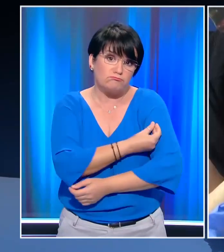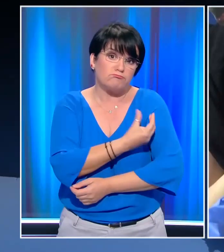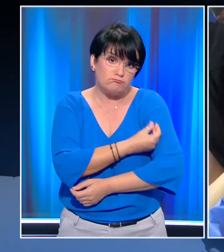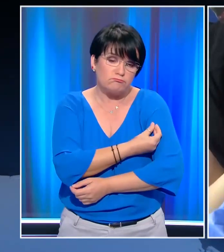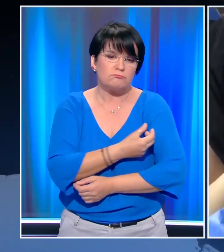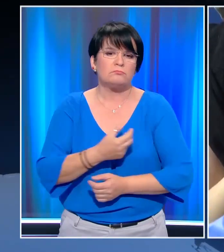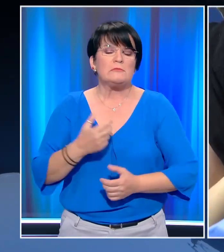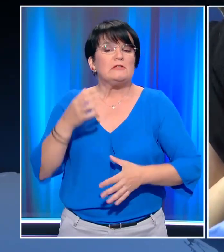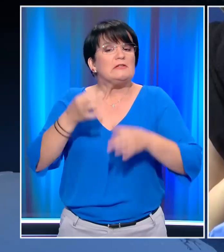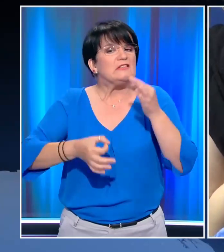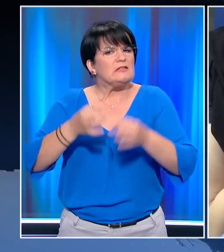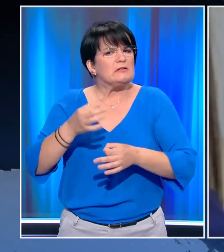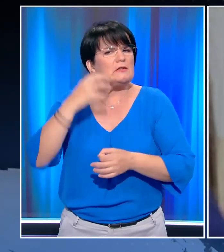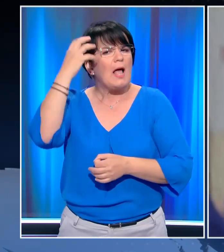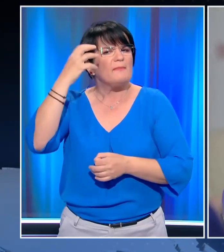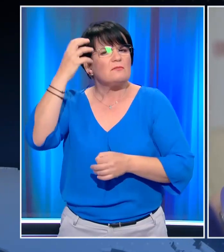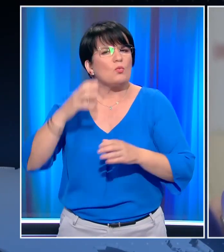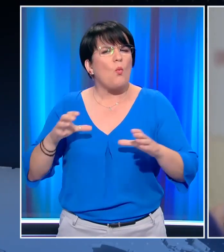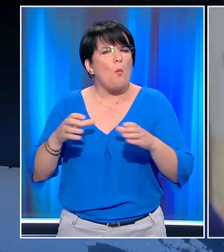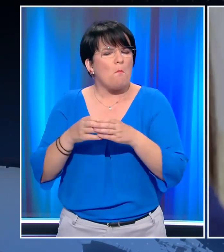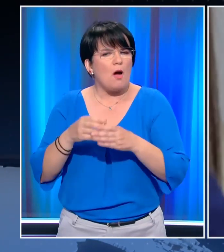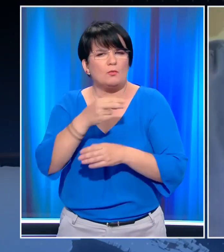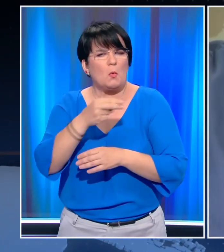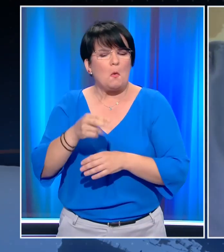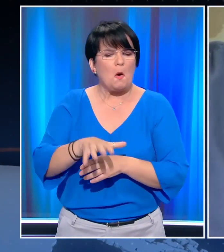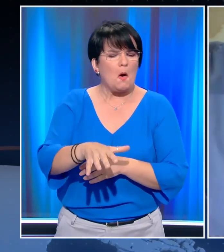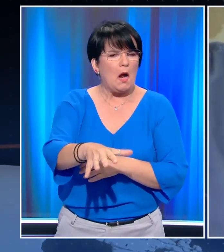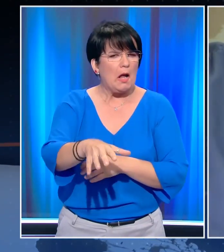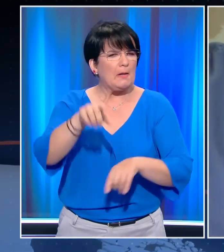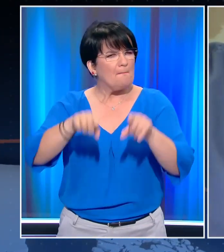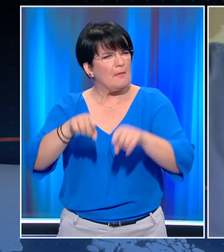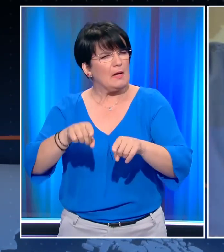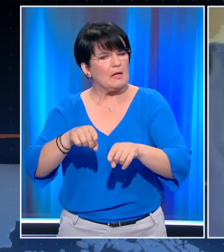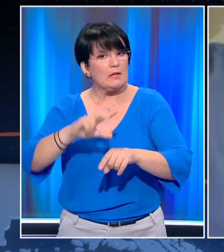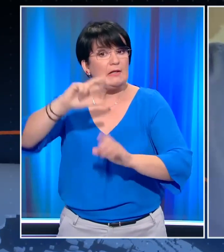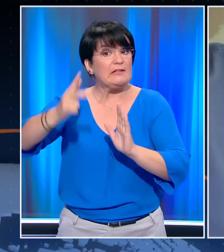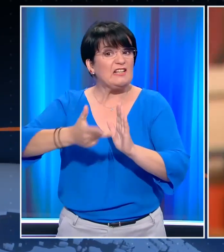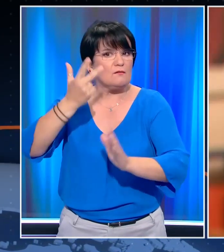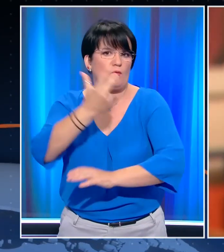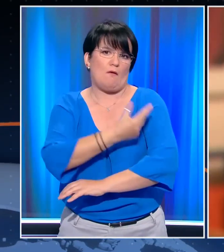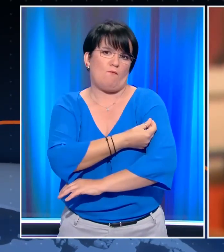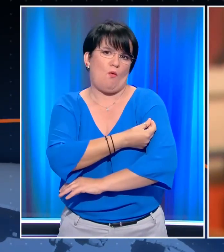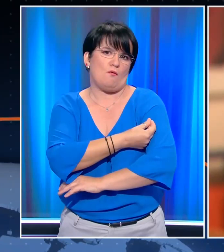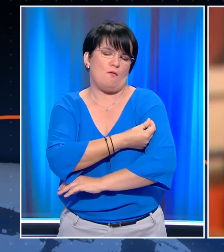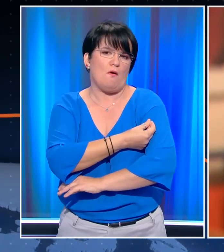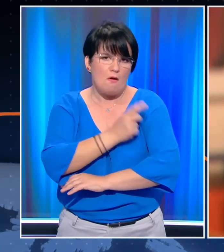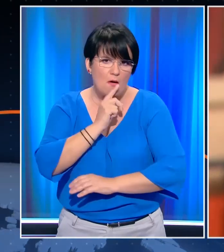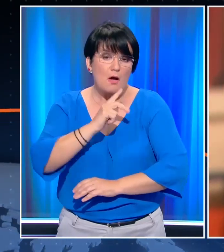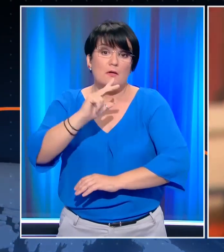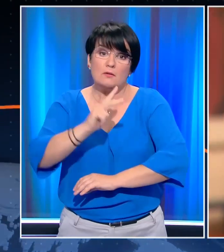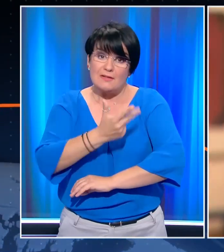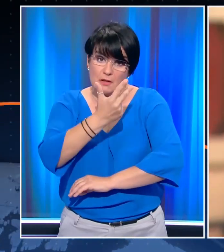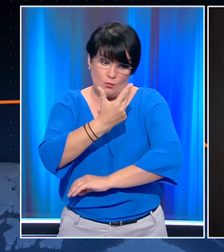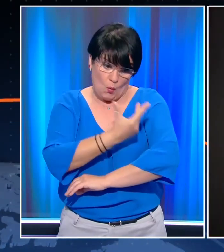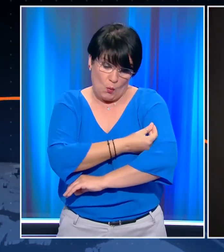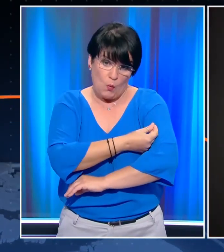Ενώ φουντώνει η συζήτηση στην επιστημονική κοινότητα και για το ενδεχόμενο κάποιοι να χρειαστούν τρίτη δόση εμβολίου. Τόσο το θέμα της τρίτης δόσης